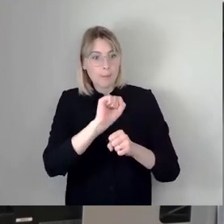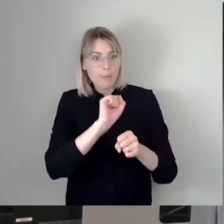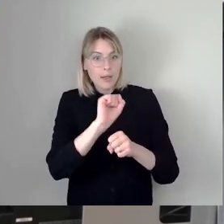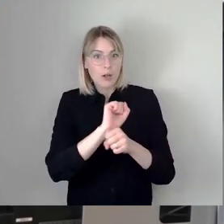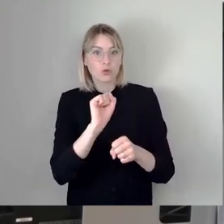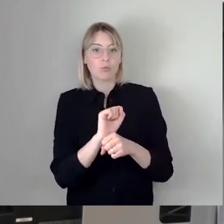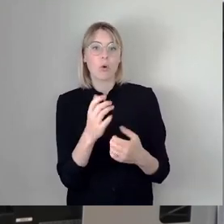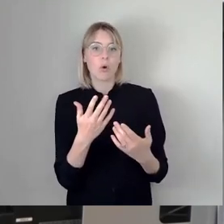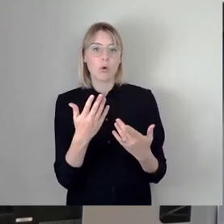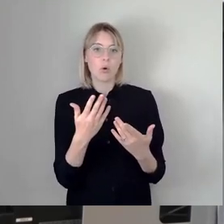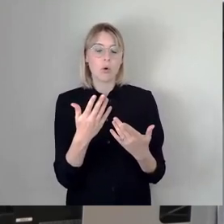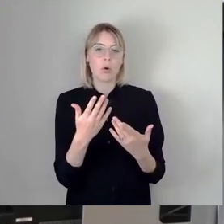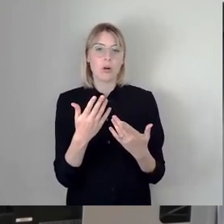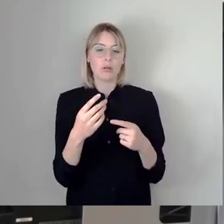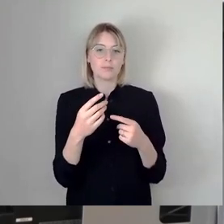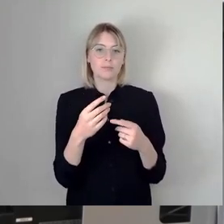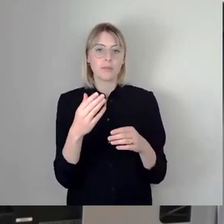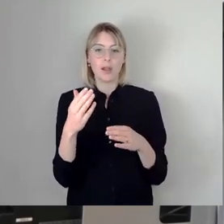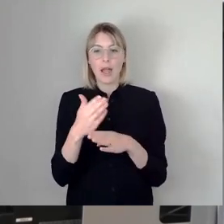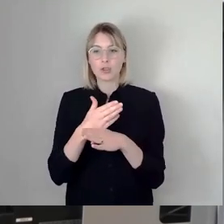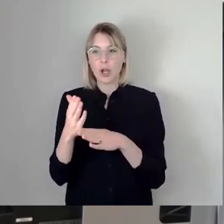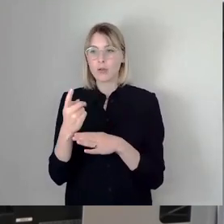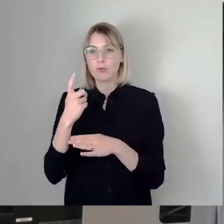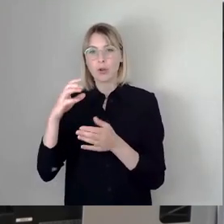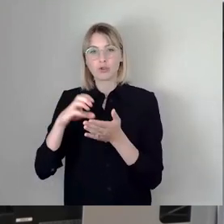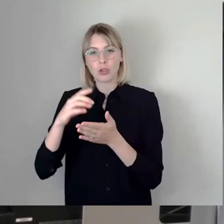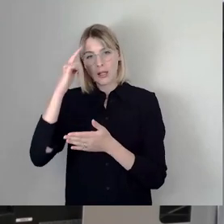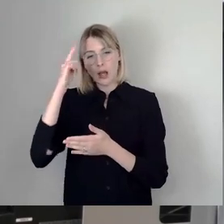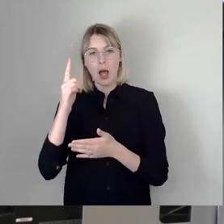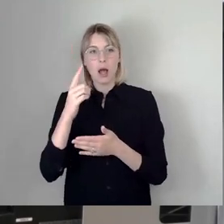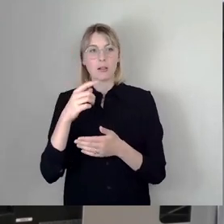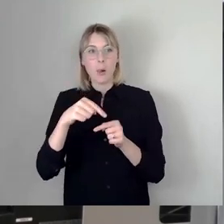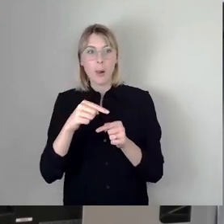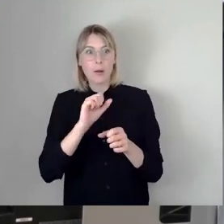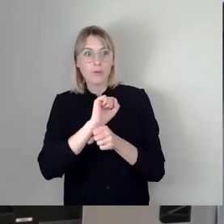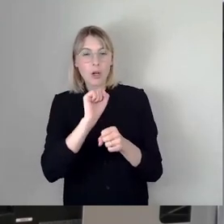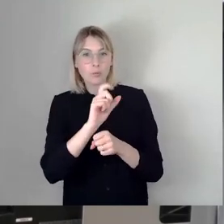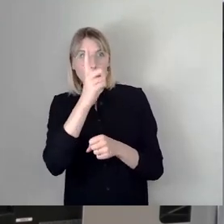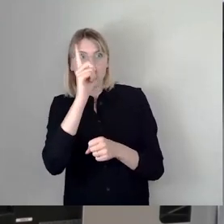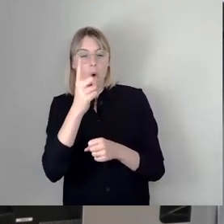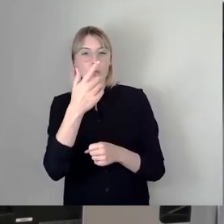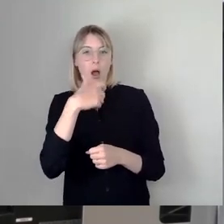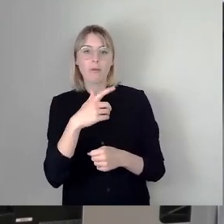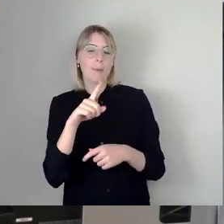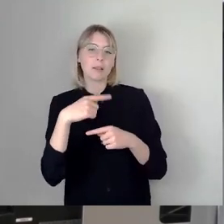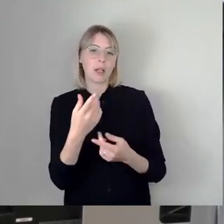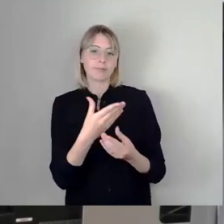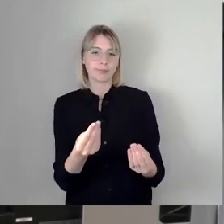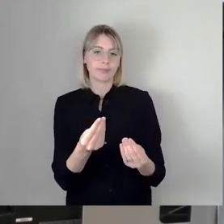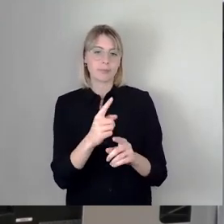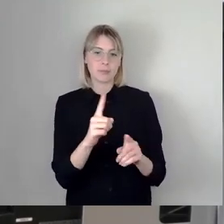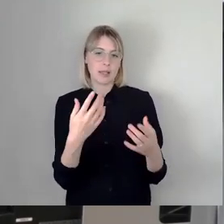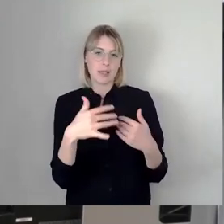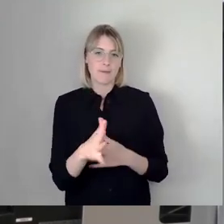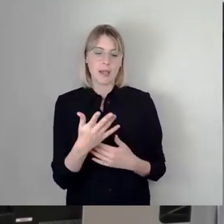potenzielle Entscheidungen des Stadtrates gedroht hat und es dann dazu nicht gekommen ist. Ich sage es nochmal in aller Klarheit, die Argumentation,